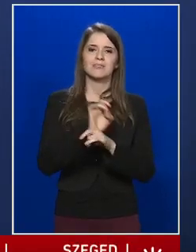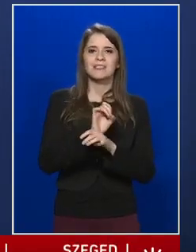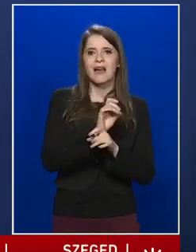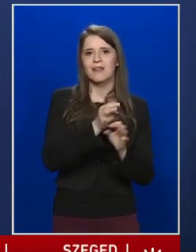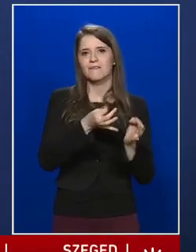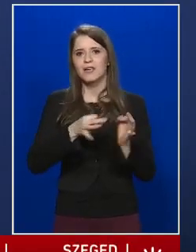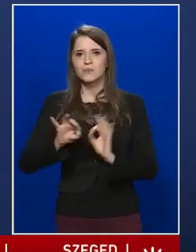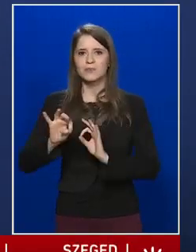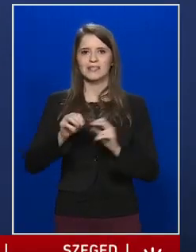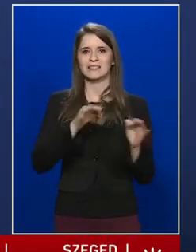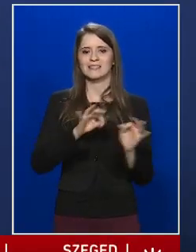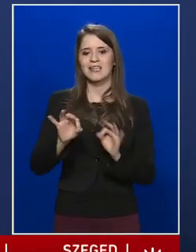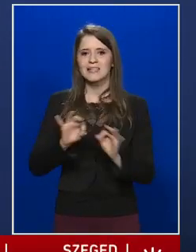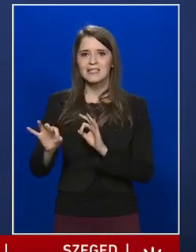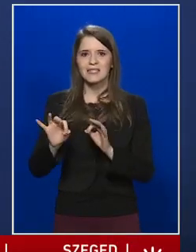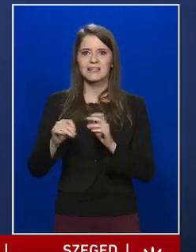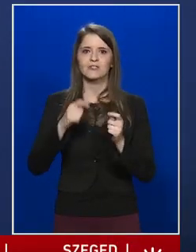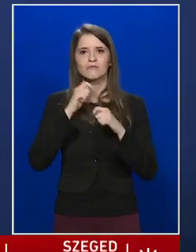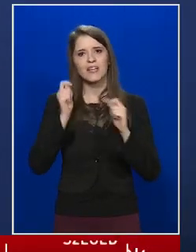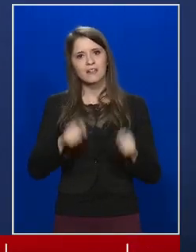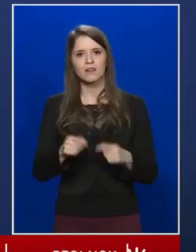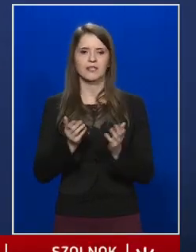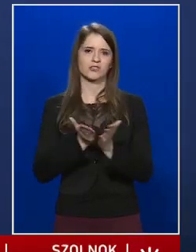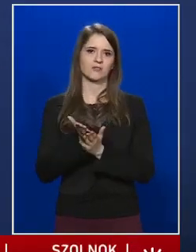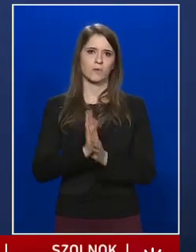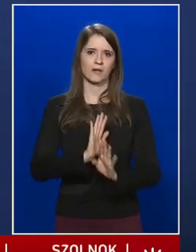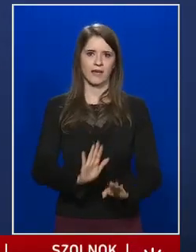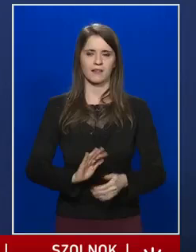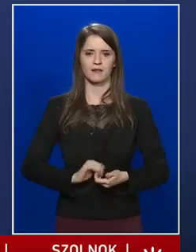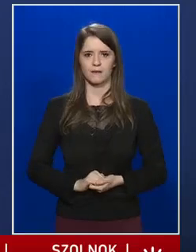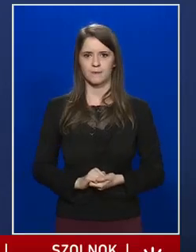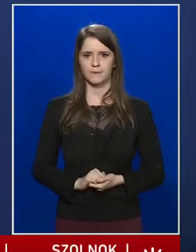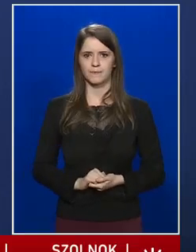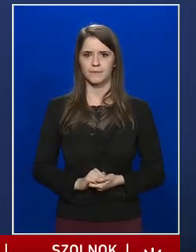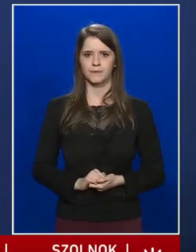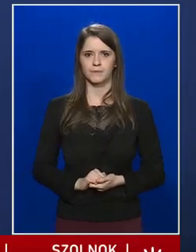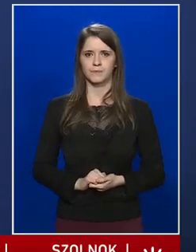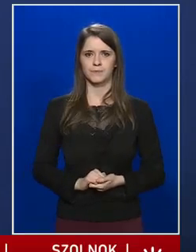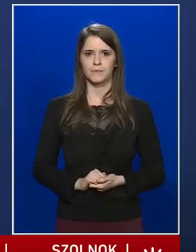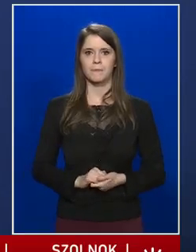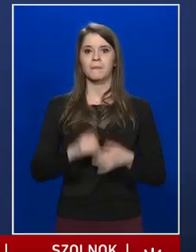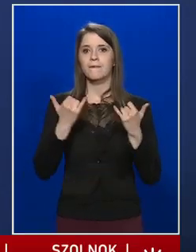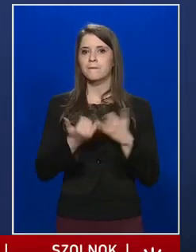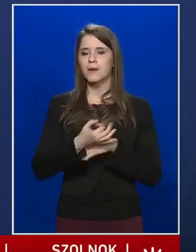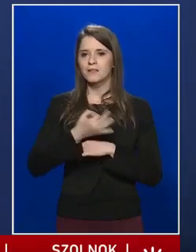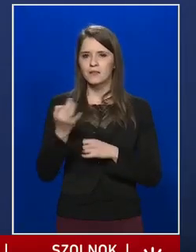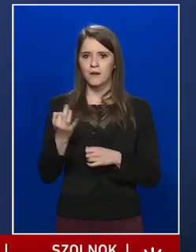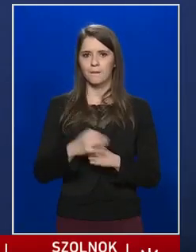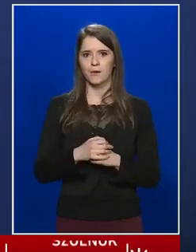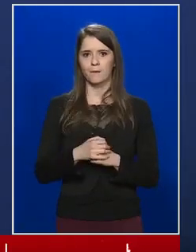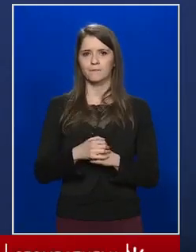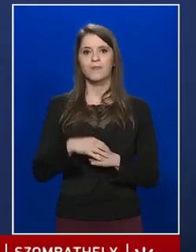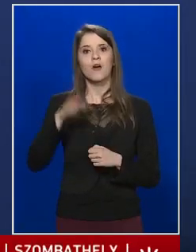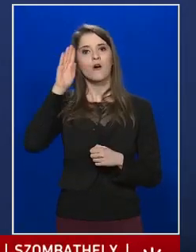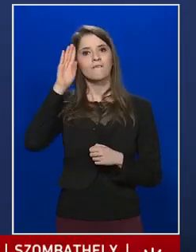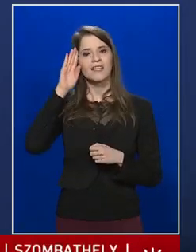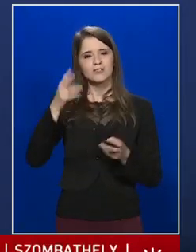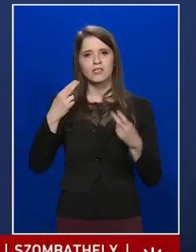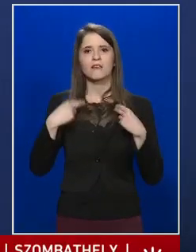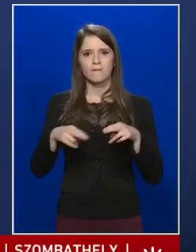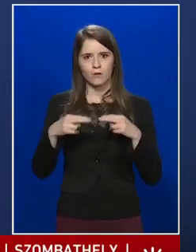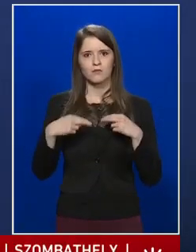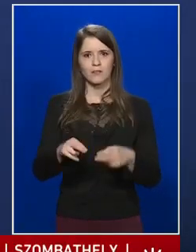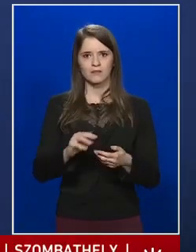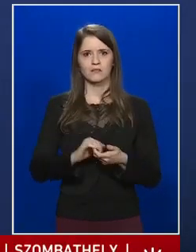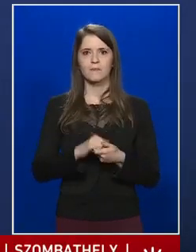intézkedések végrehajtását szolgálják. A mai napon a honvédség folytatja